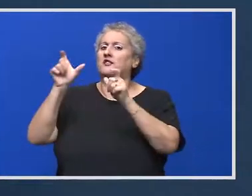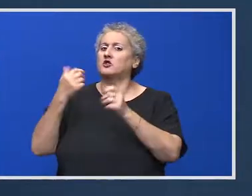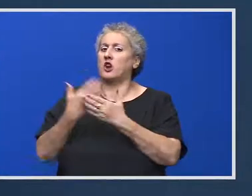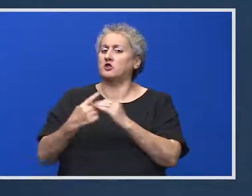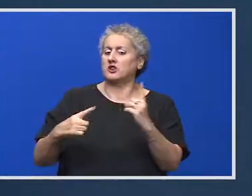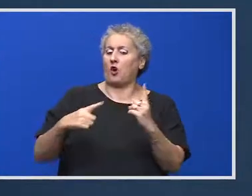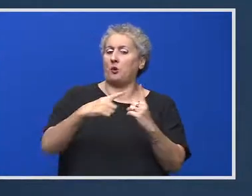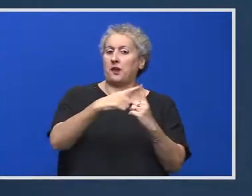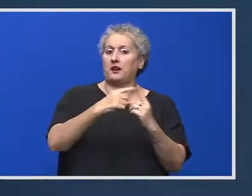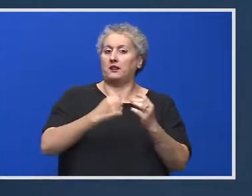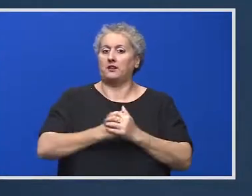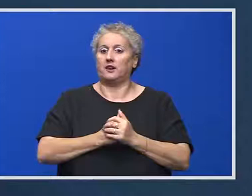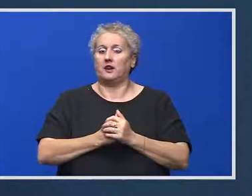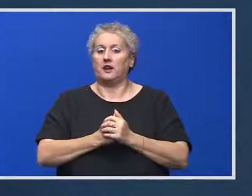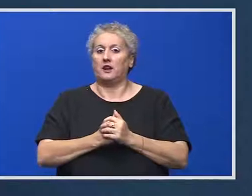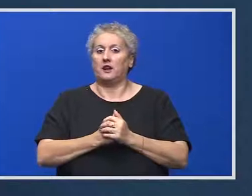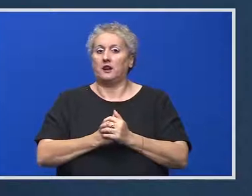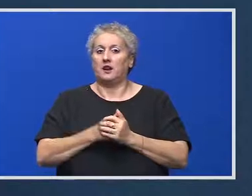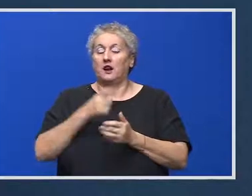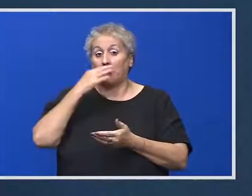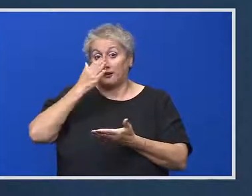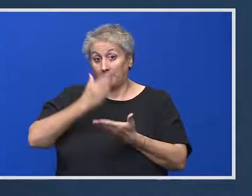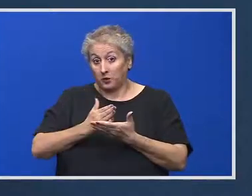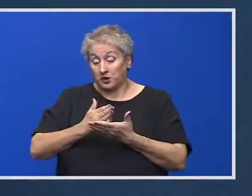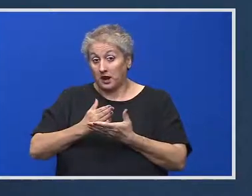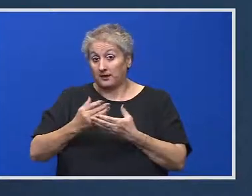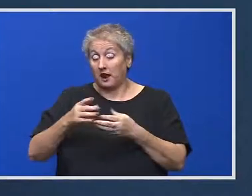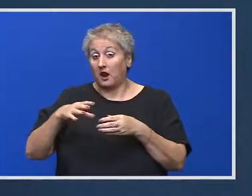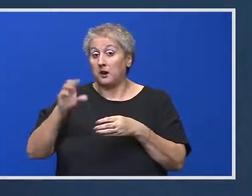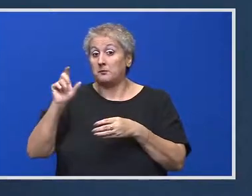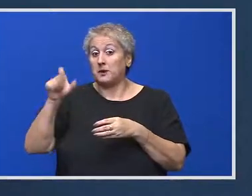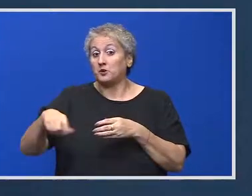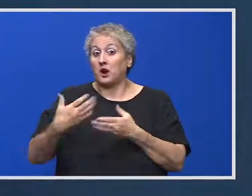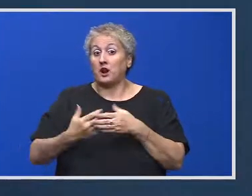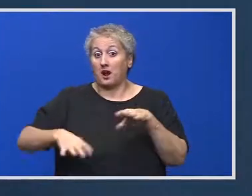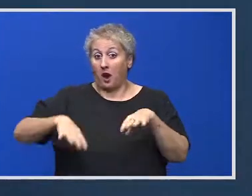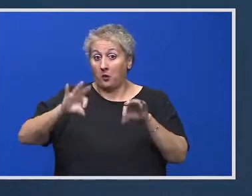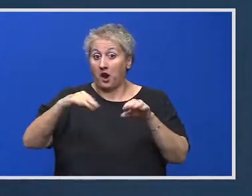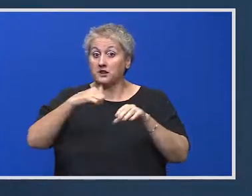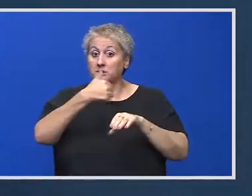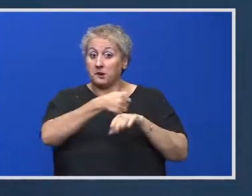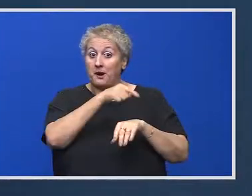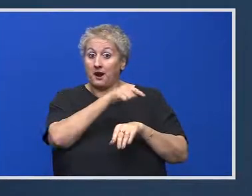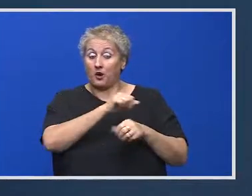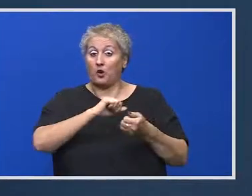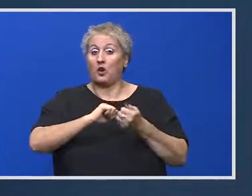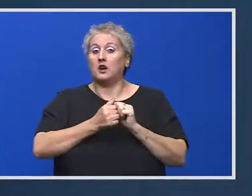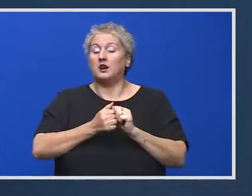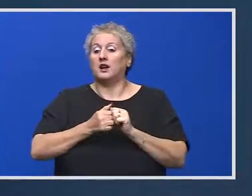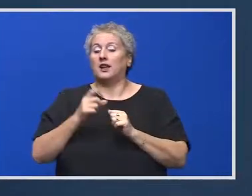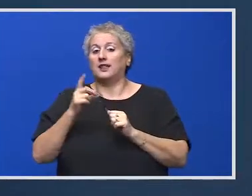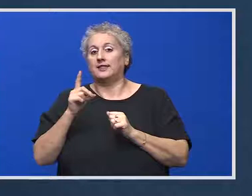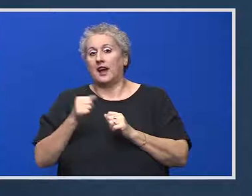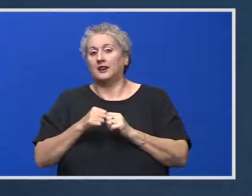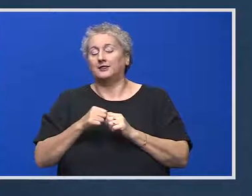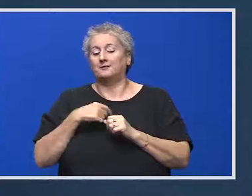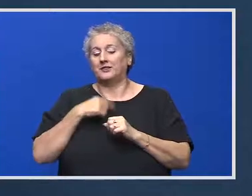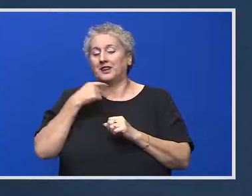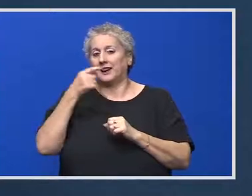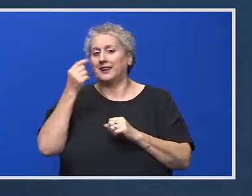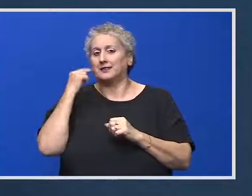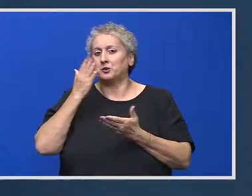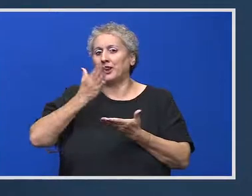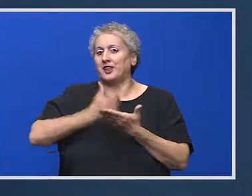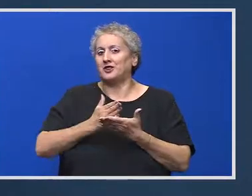va prevala, promisiunile făcute electoratului sau mersul mai departe a coaliției? Da, și cred că vă refera și la